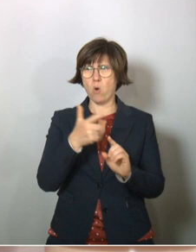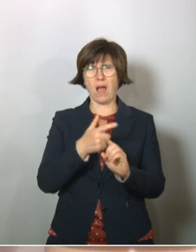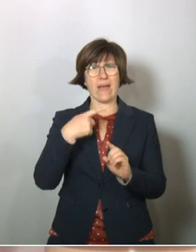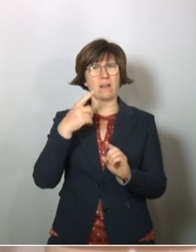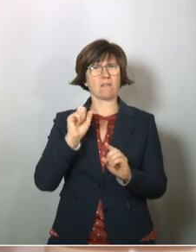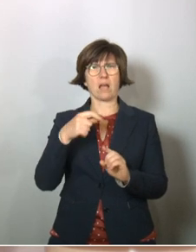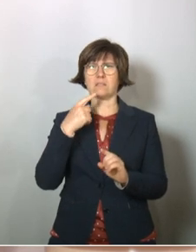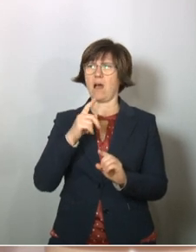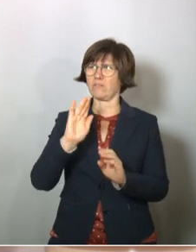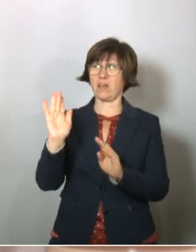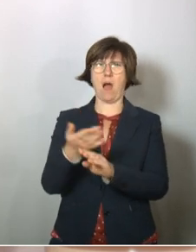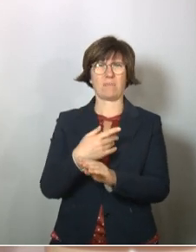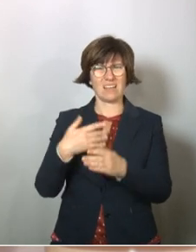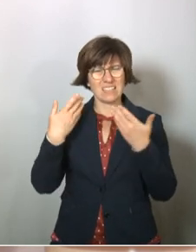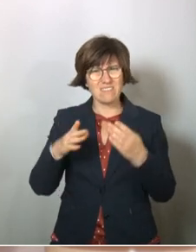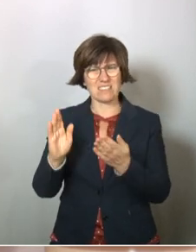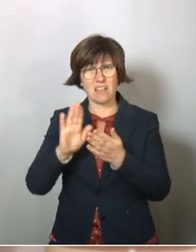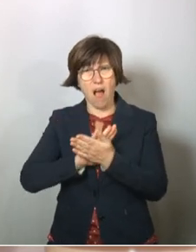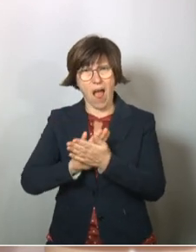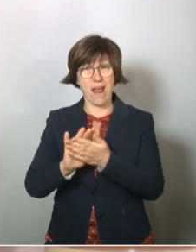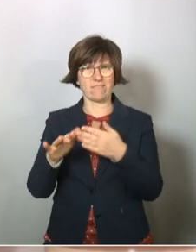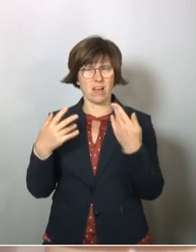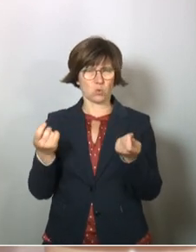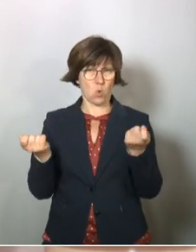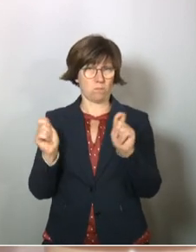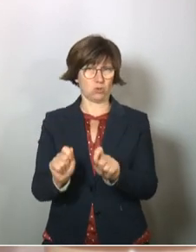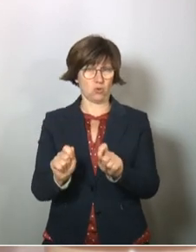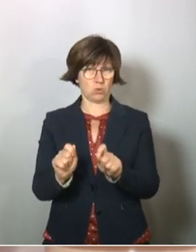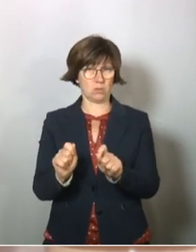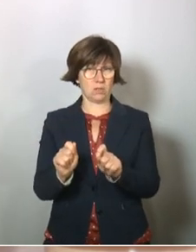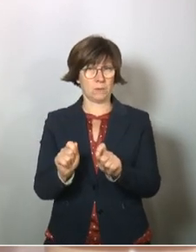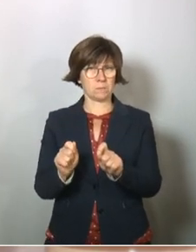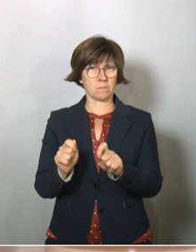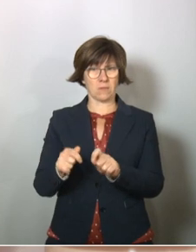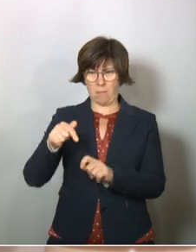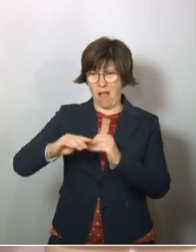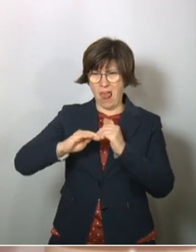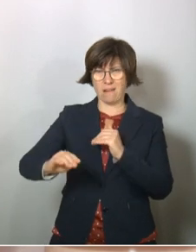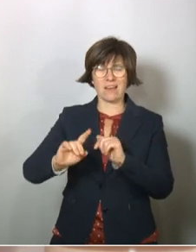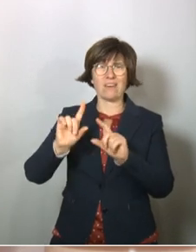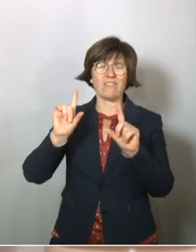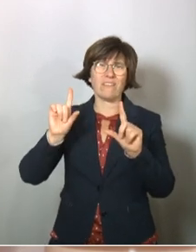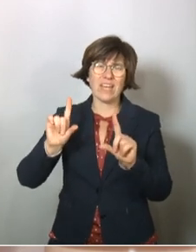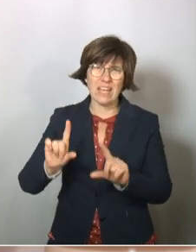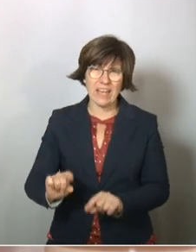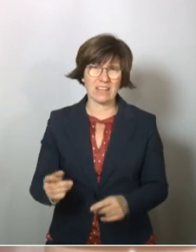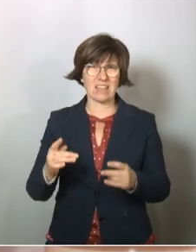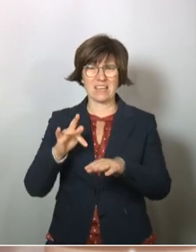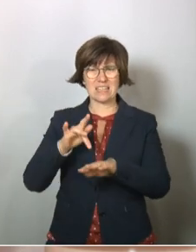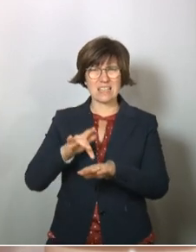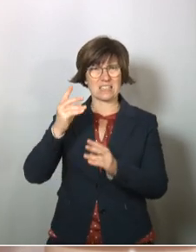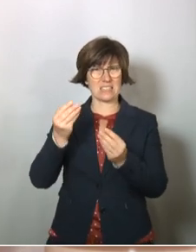Und dass darüber in diesem Land ganz wenig, wirklich ganz, ganz wenig